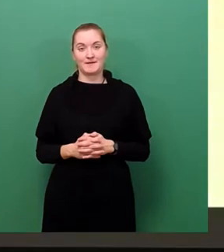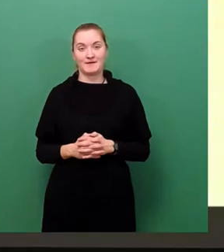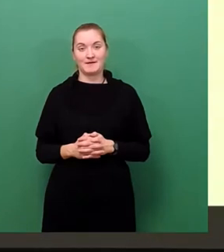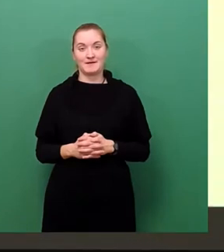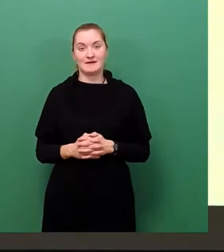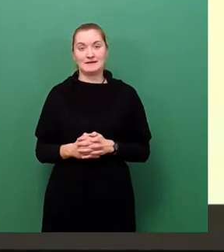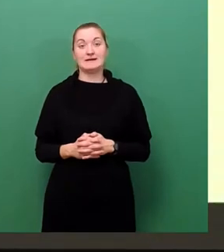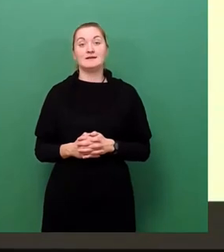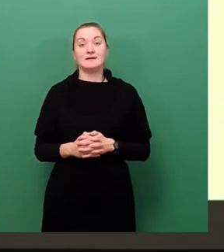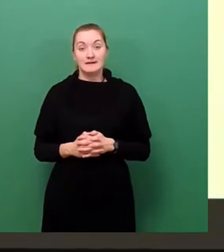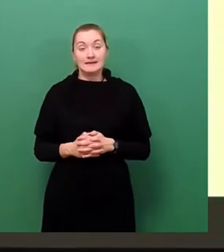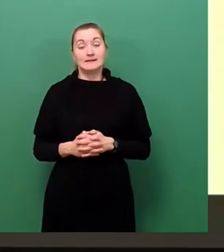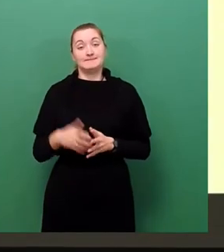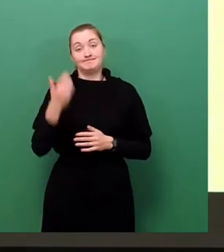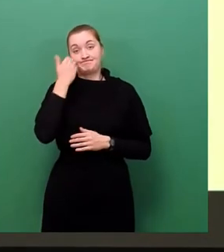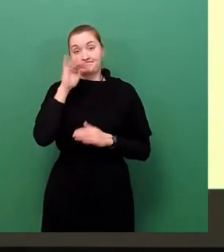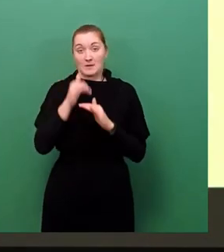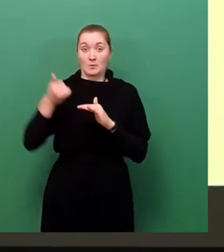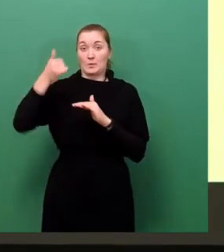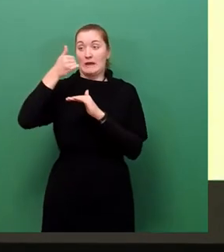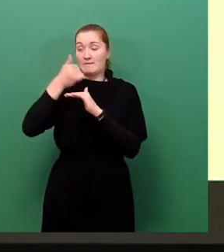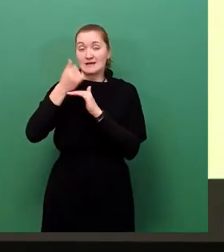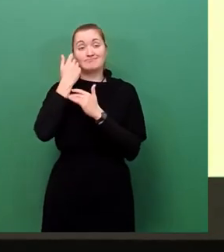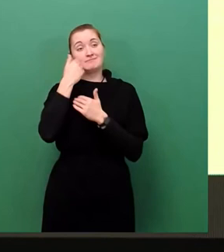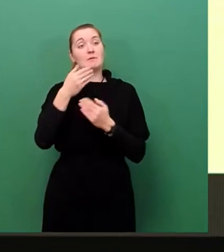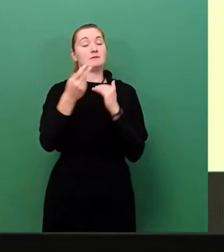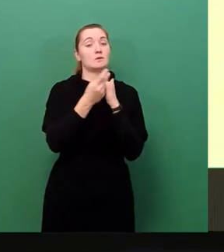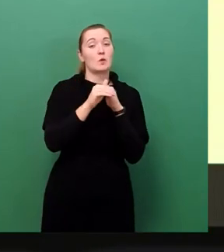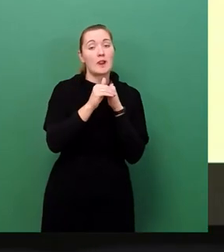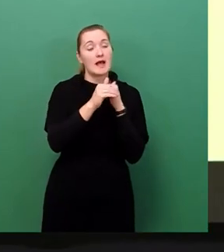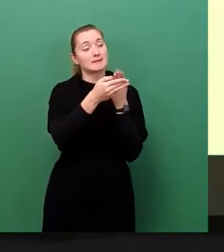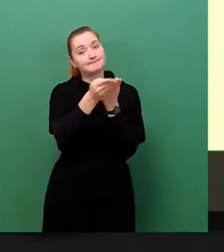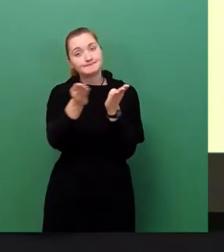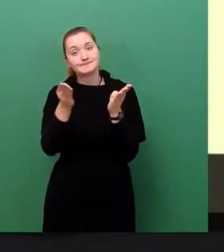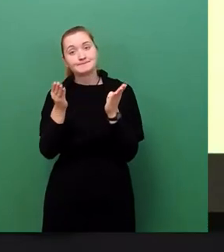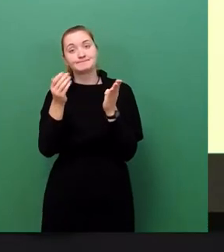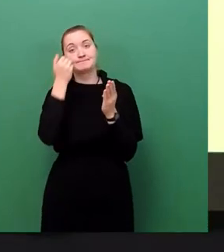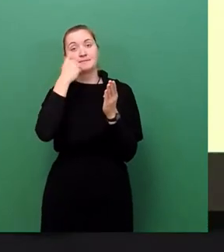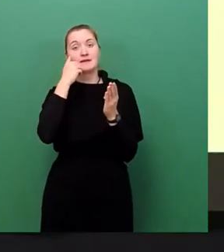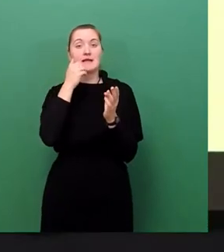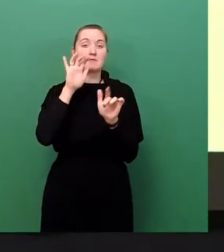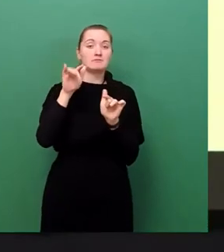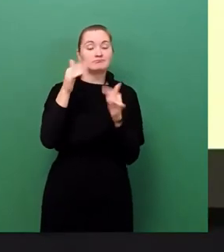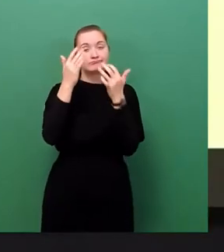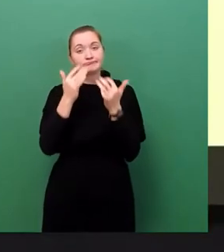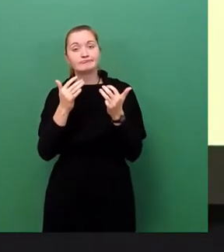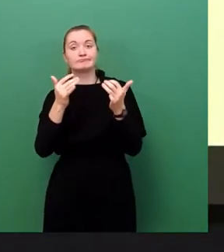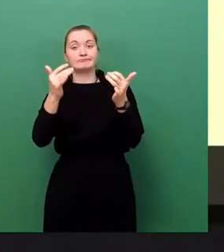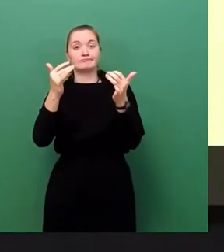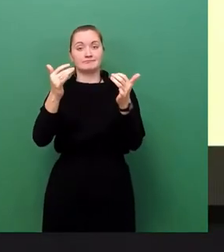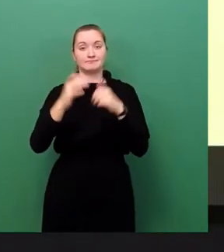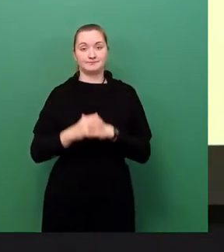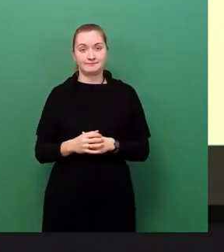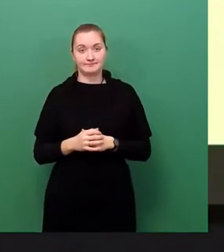Sehr geehrter Herr Oberbürgermeister, liebe Kolleginnen und Kollegen, liebe Menschen im Saal und draußen im